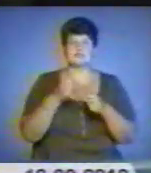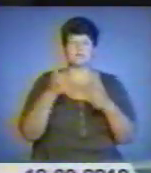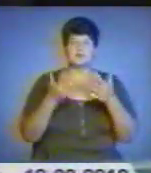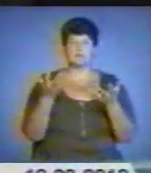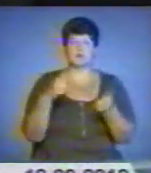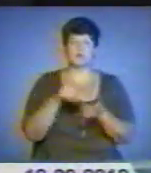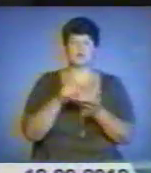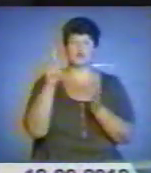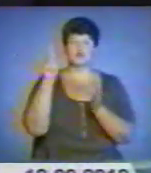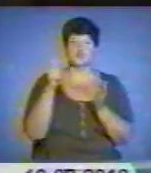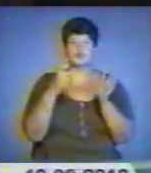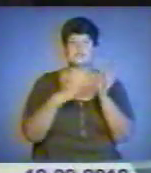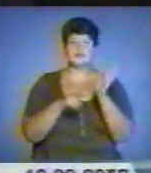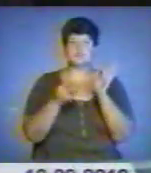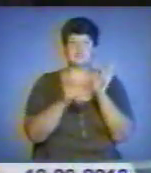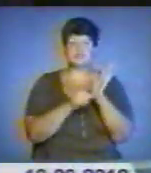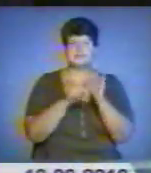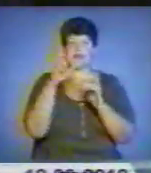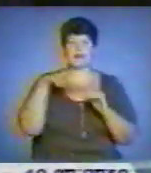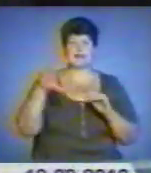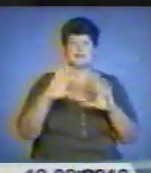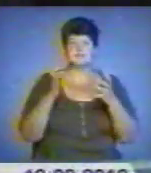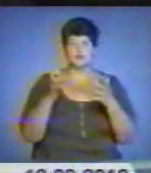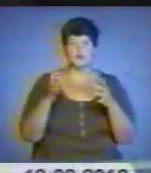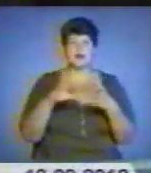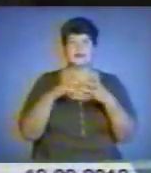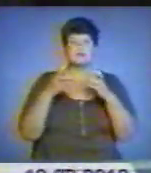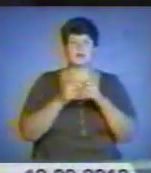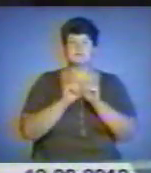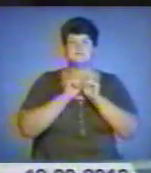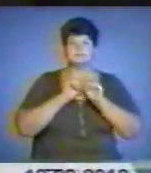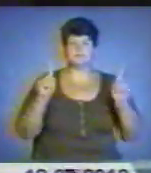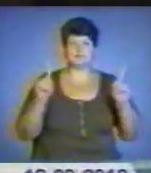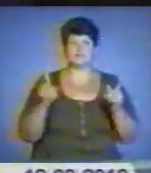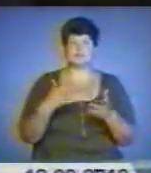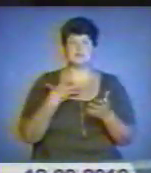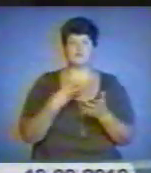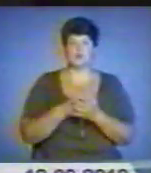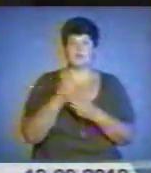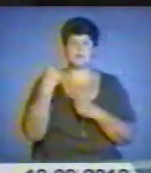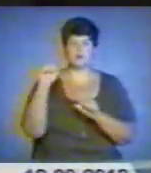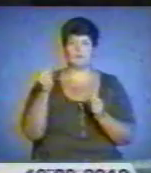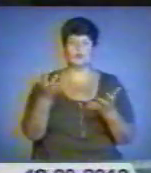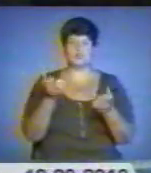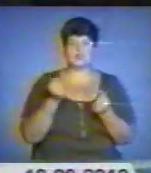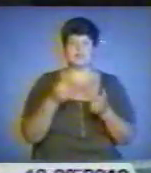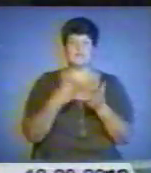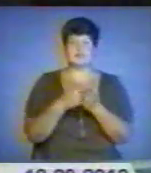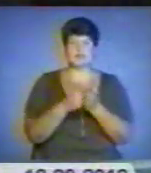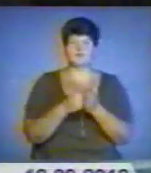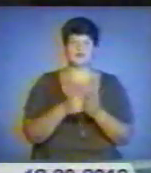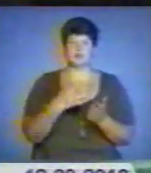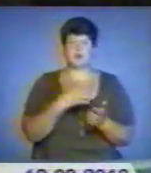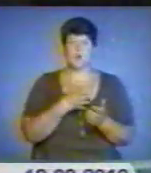країн світу. Результат просто фантастичний. За свої перемоги наші спортсмени отримали немалі фінансові винагороди, а ще